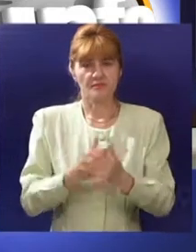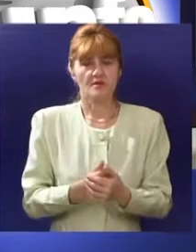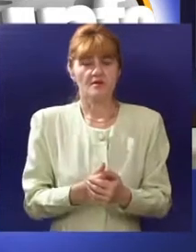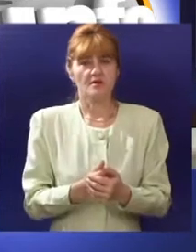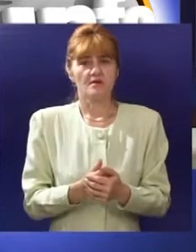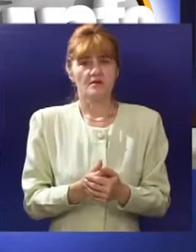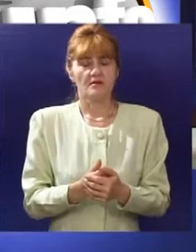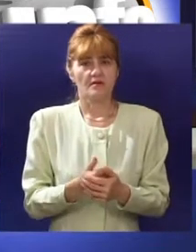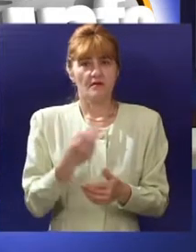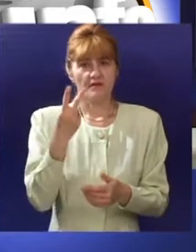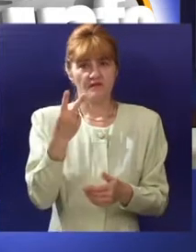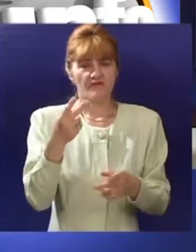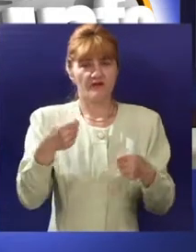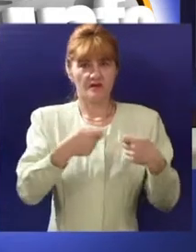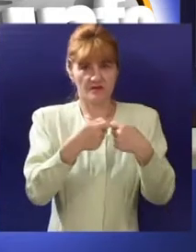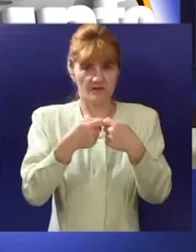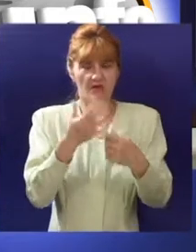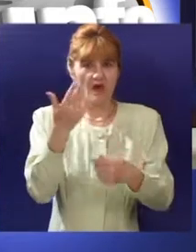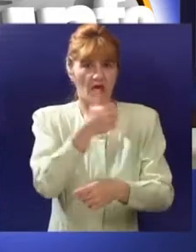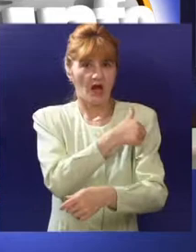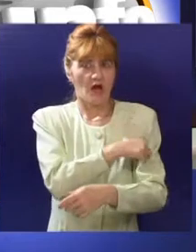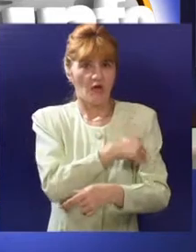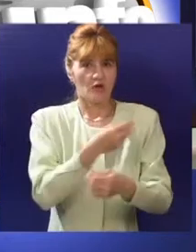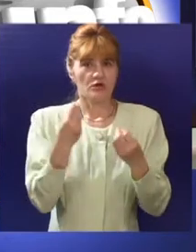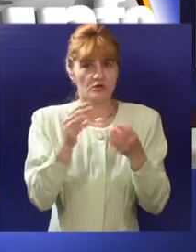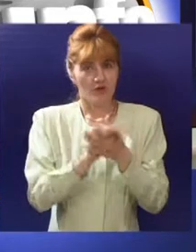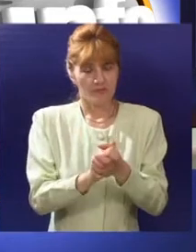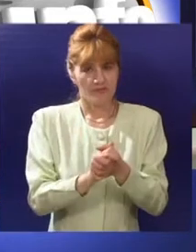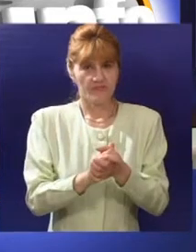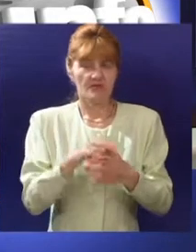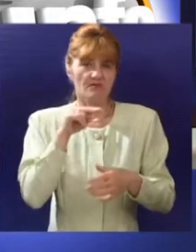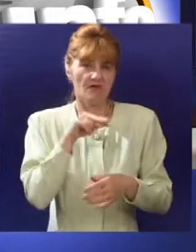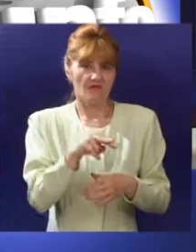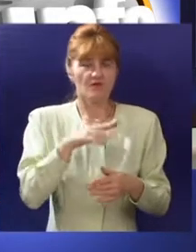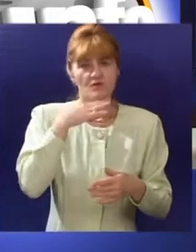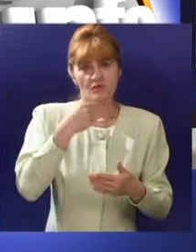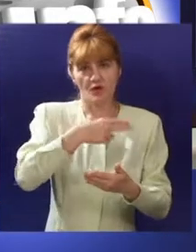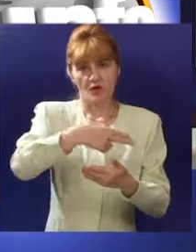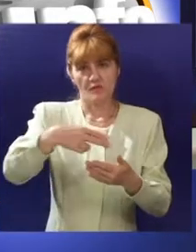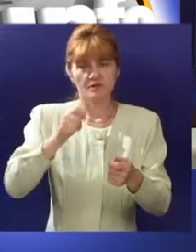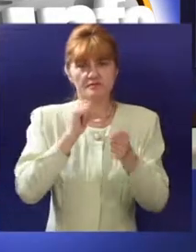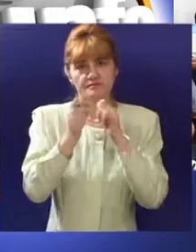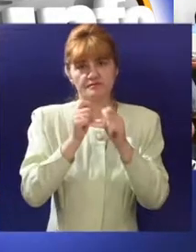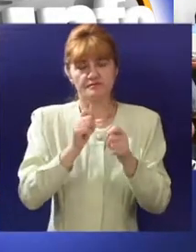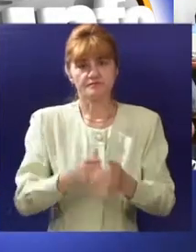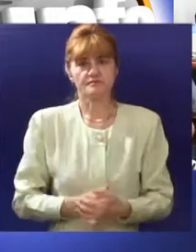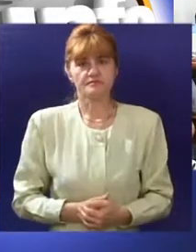komori Subotica dve komore već nekoliko godina neguju blisku saradnju koja se ogleda i kroz potpisane sporazume